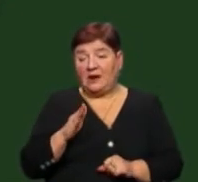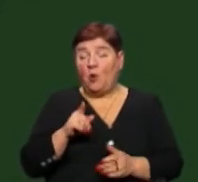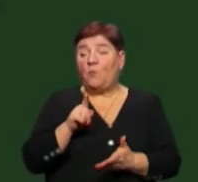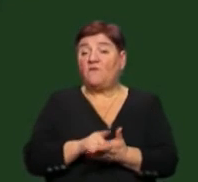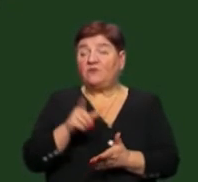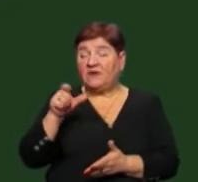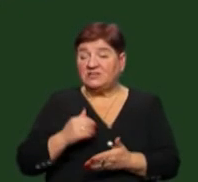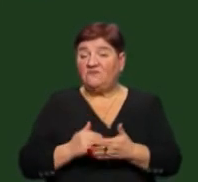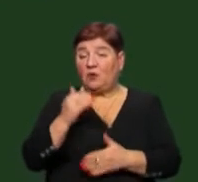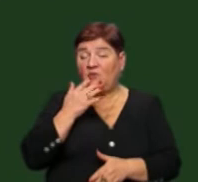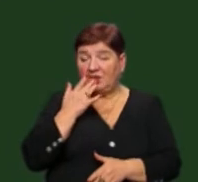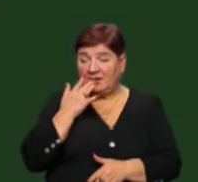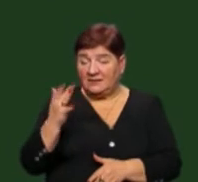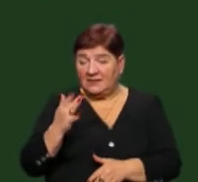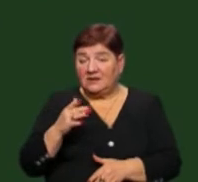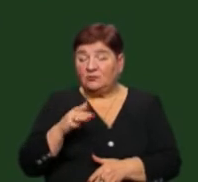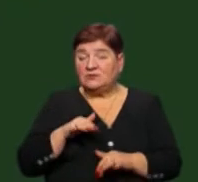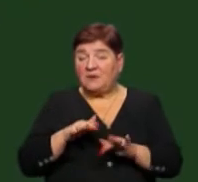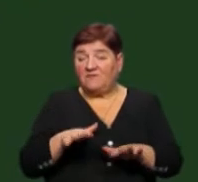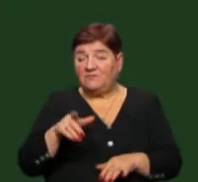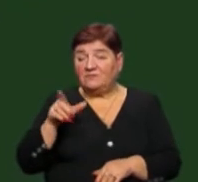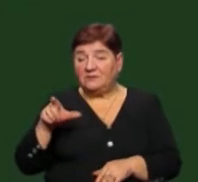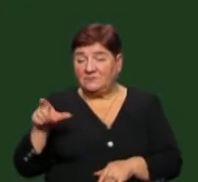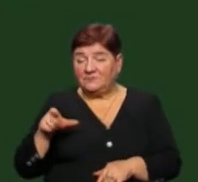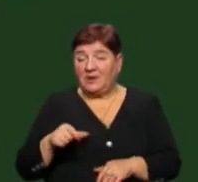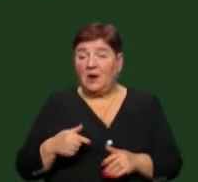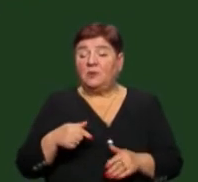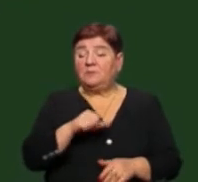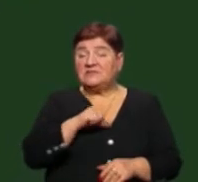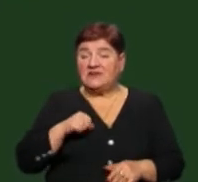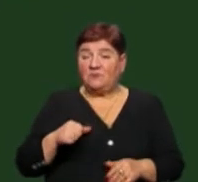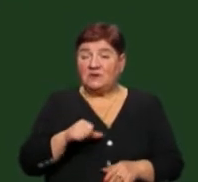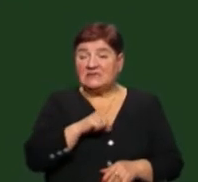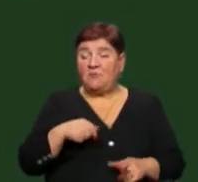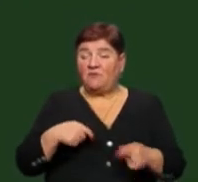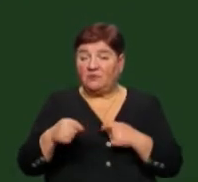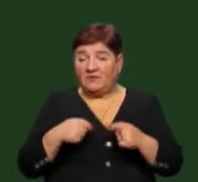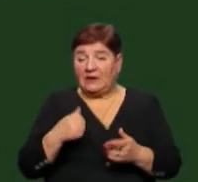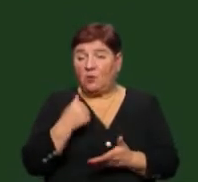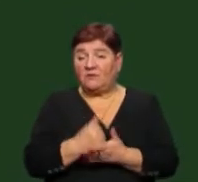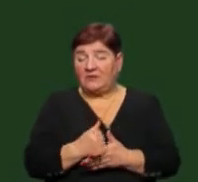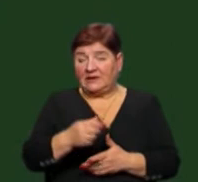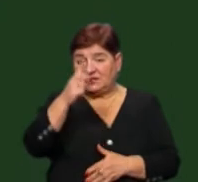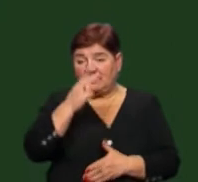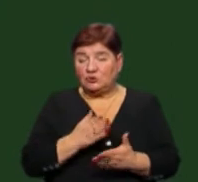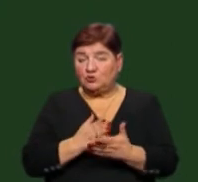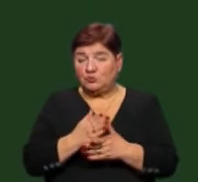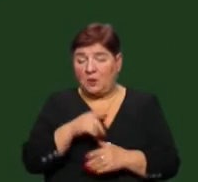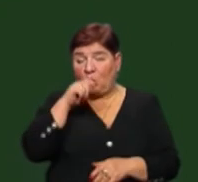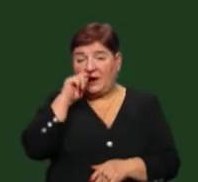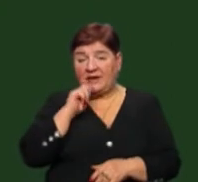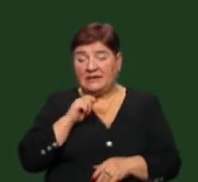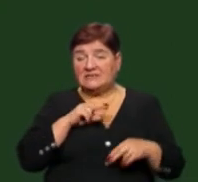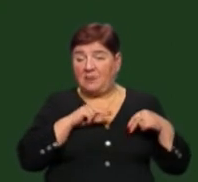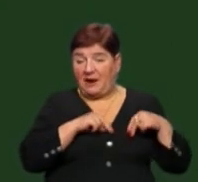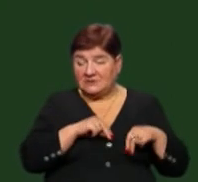уповноважений Верховна Рада України з прав людини, органи виконавчої влади та місцевого самоврядування, головне управління Державної служби України з